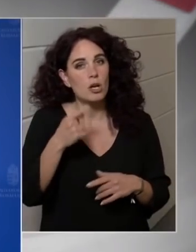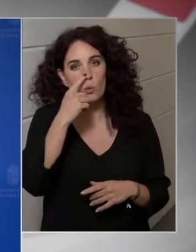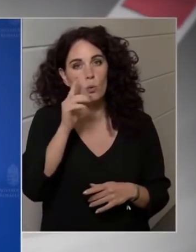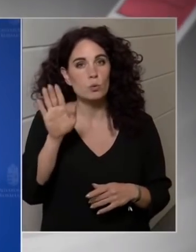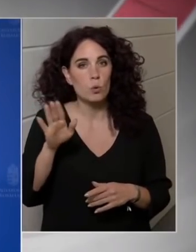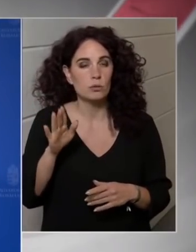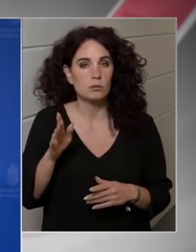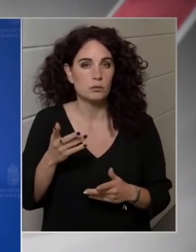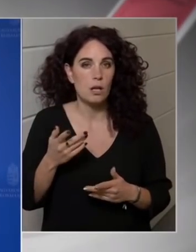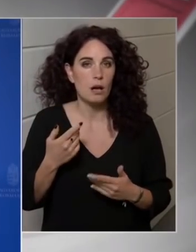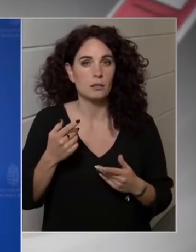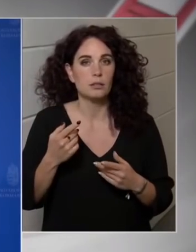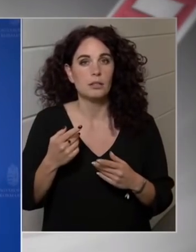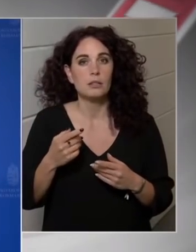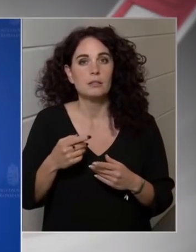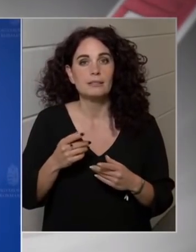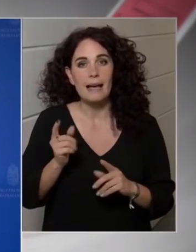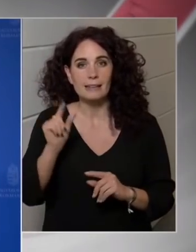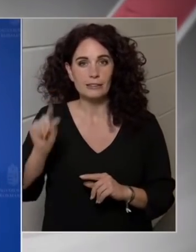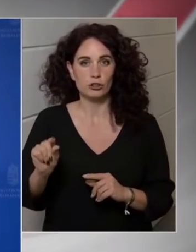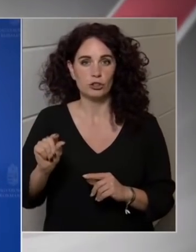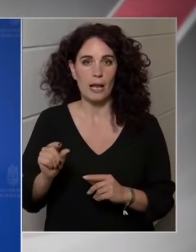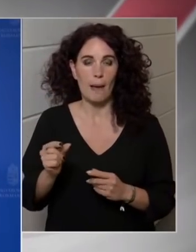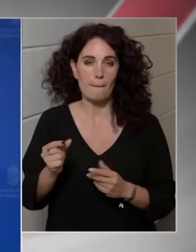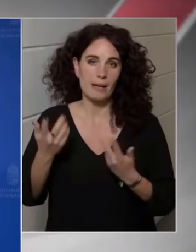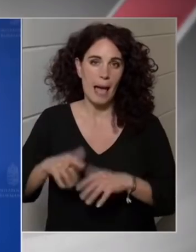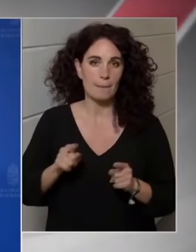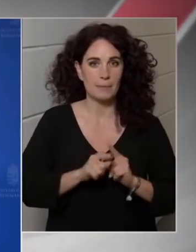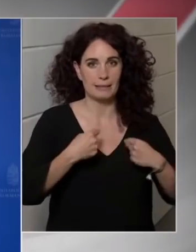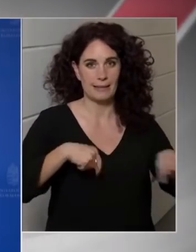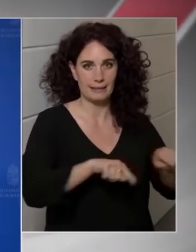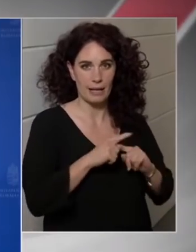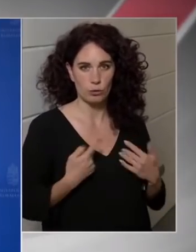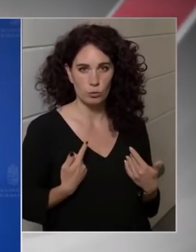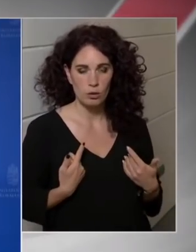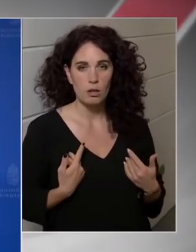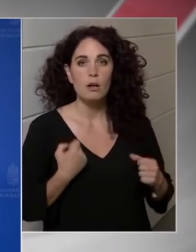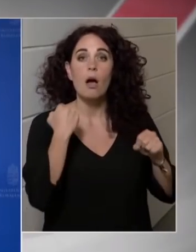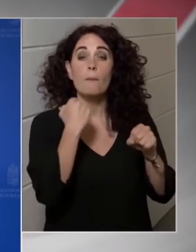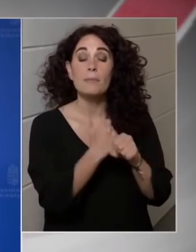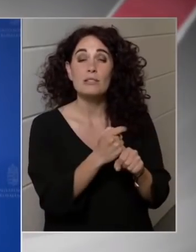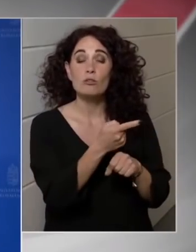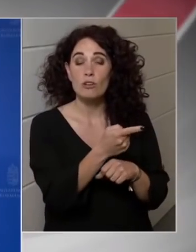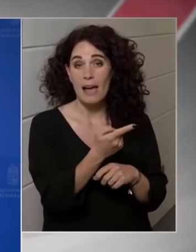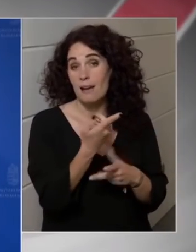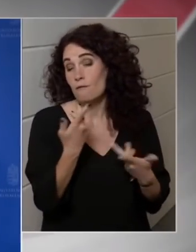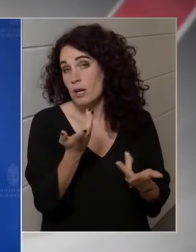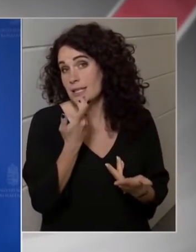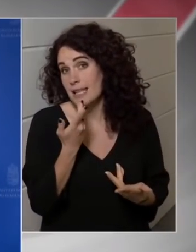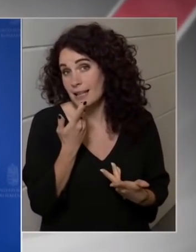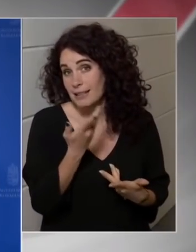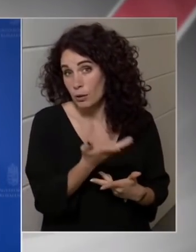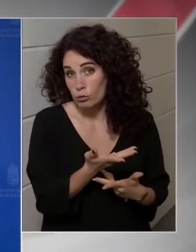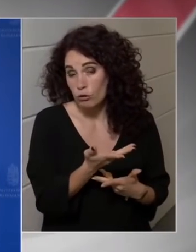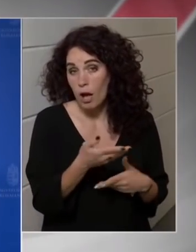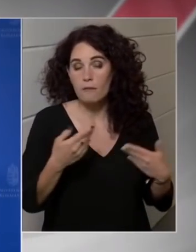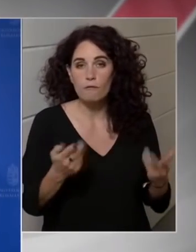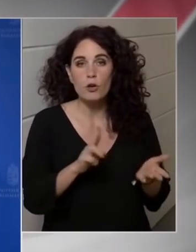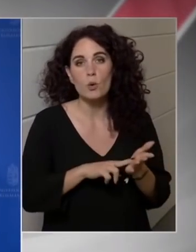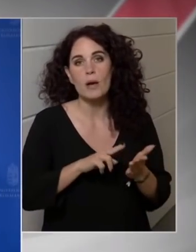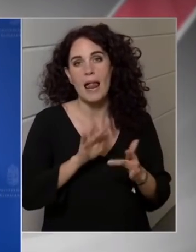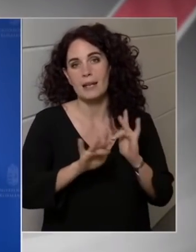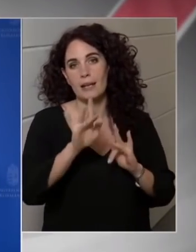A mi bajunk éppen az, ha ebbe belemegyünk, hogy a bizottság vagy szándékosan, vagy jogállás